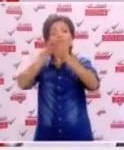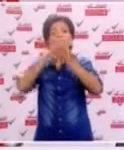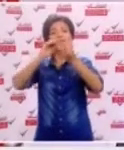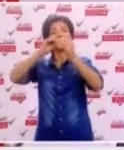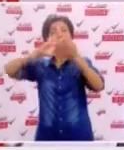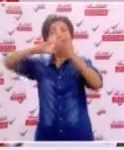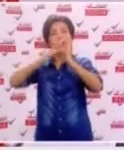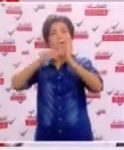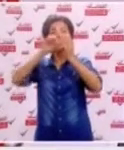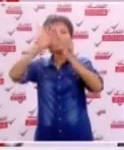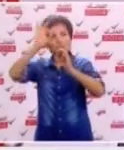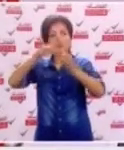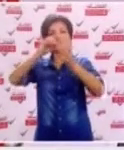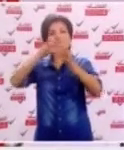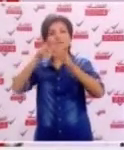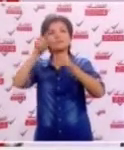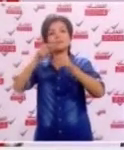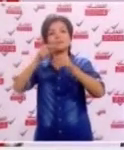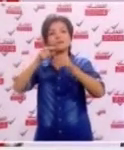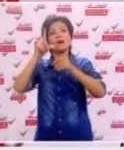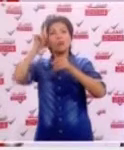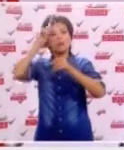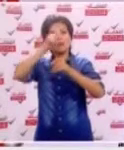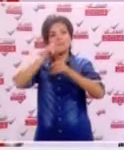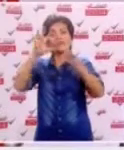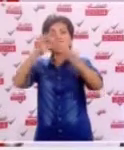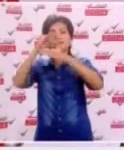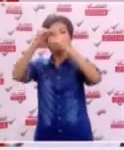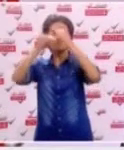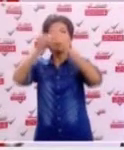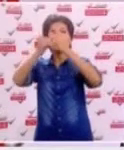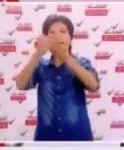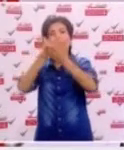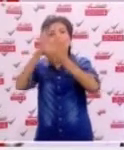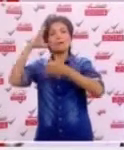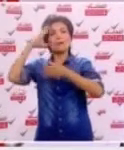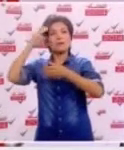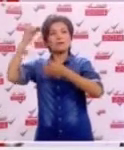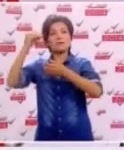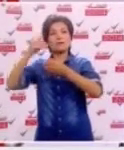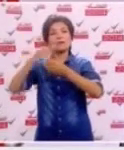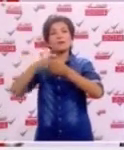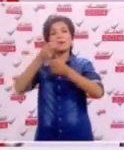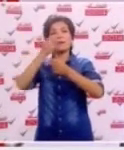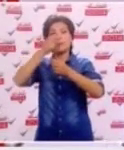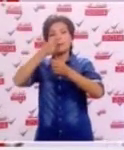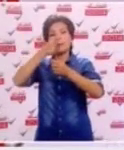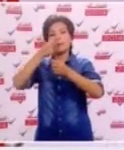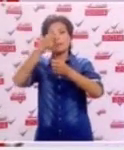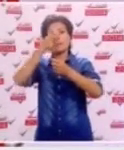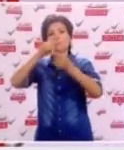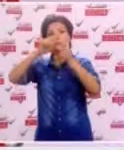مشاكلكم ومشاغلكم تعاني من صعوبات تنموية جراء التهميش والنسيان في العهدين السابقين